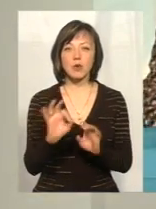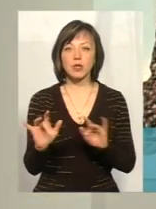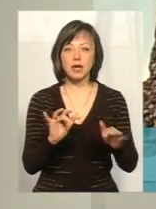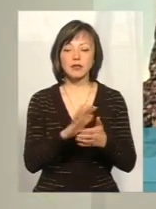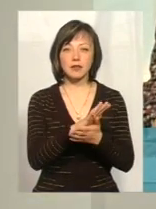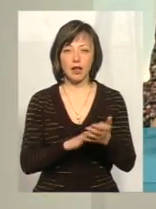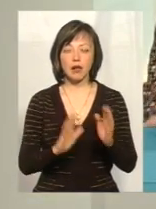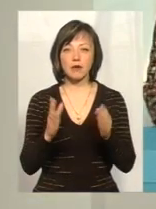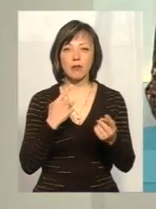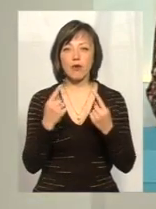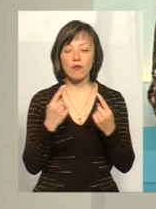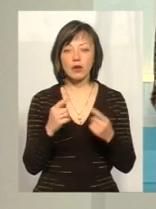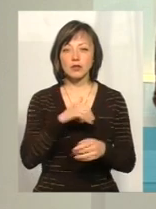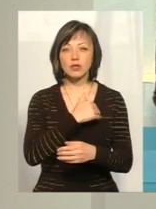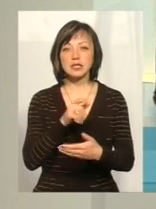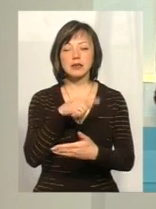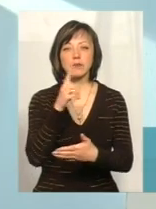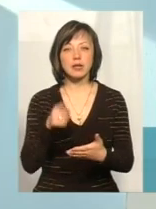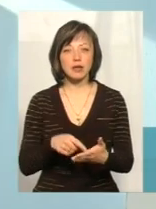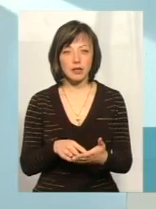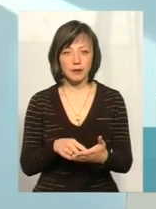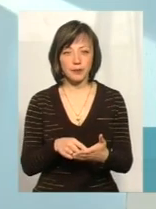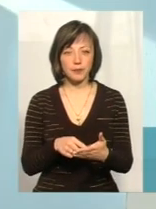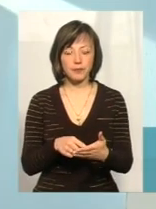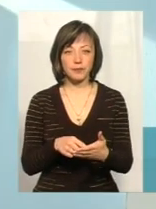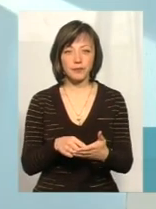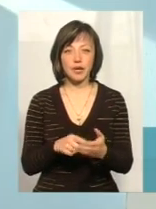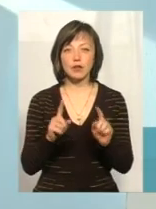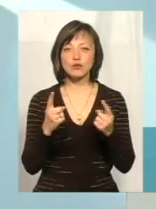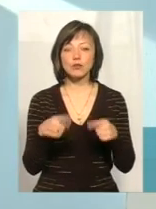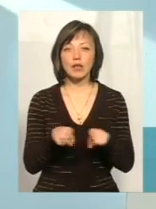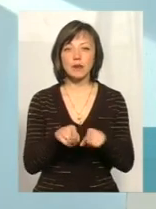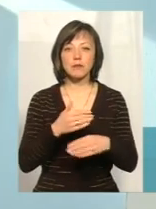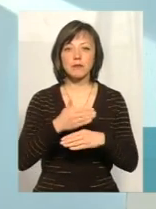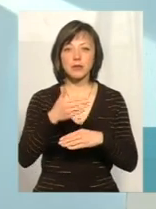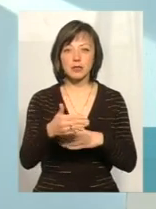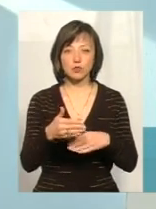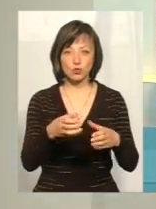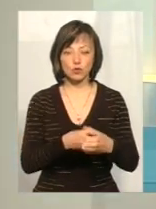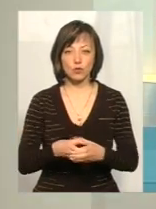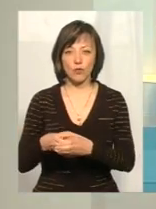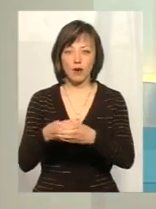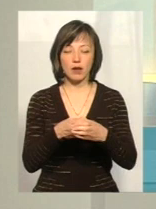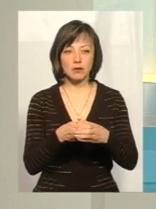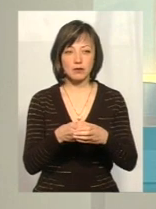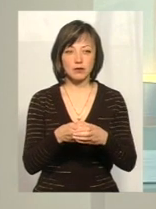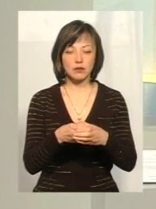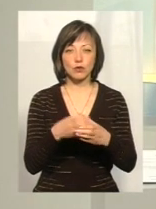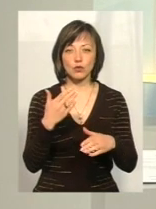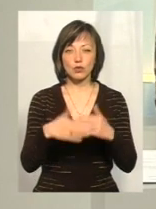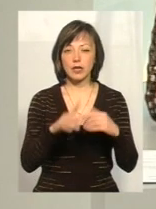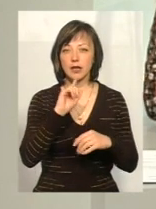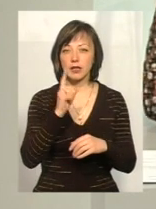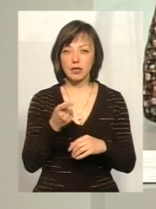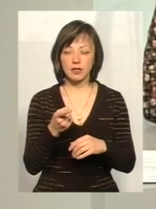поговоримо, але хотілося б запитати, ну, в принципі, чому ж так пізно, насправді, згуртувалися, хоча й був розрив вже рік,